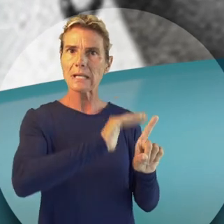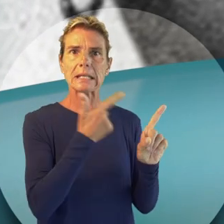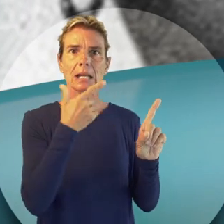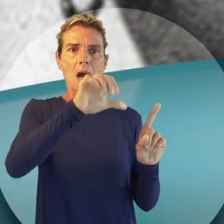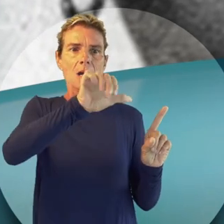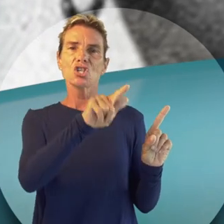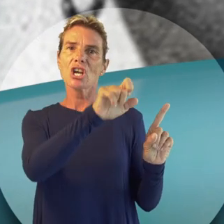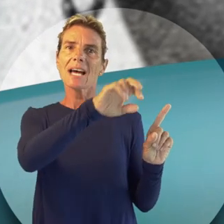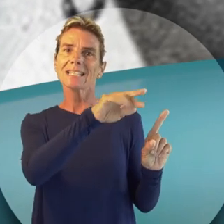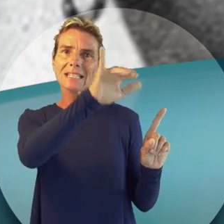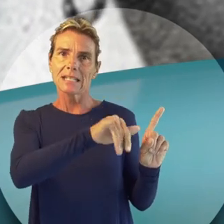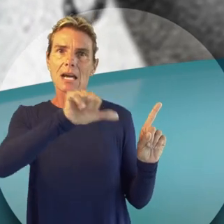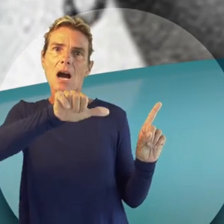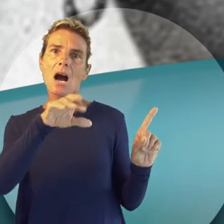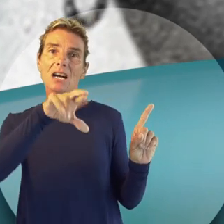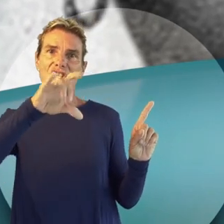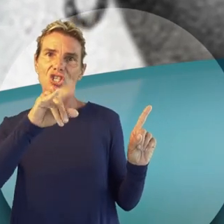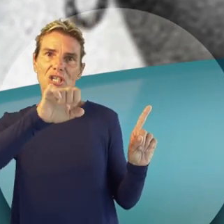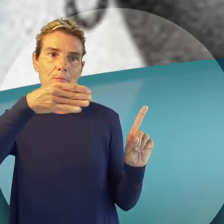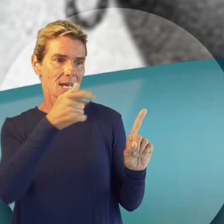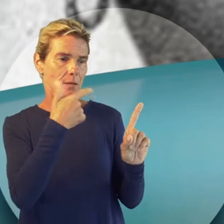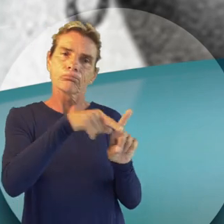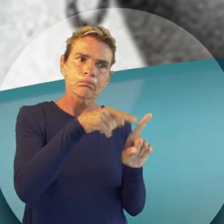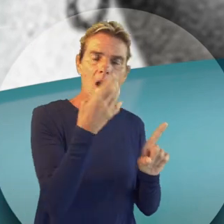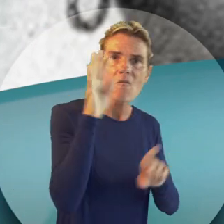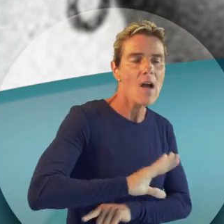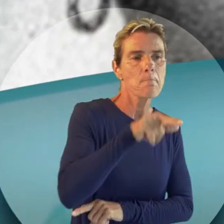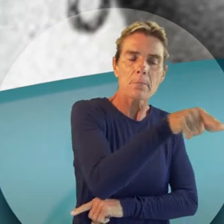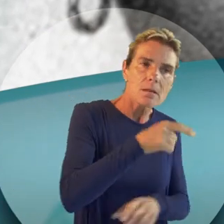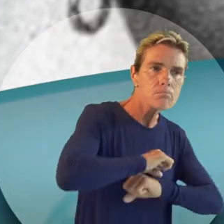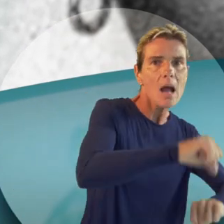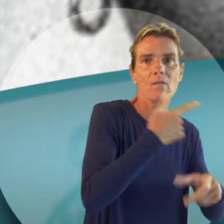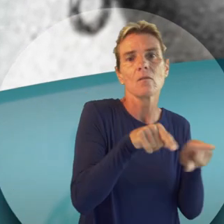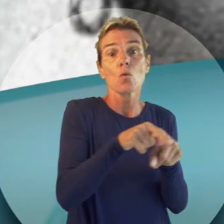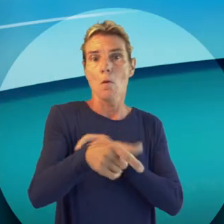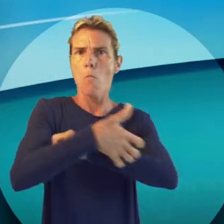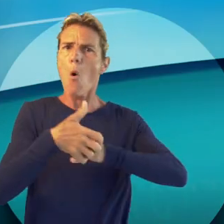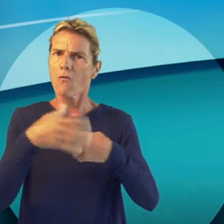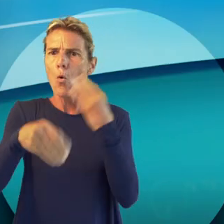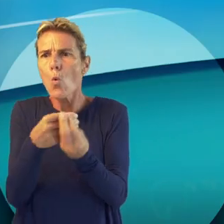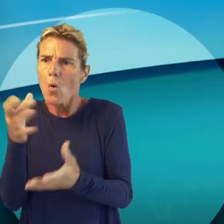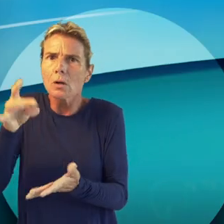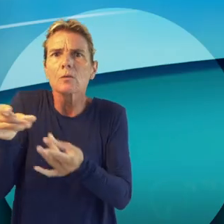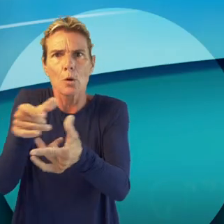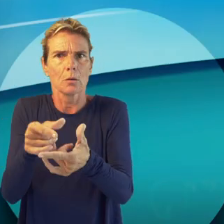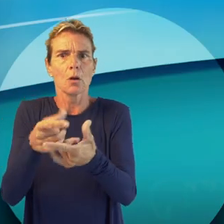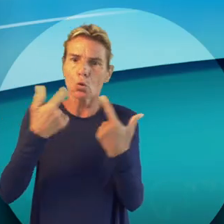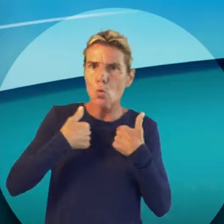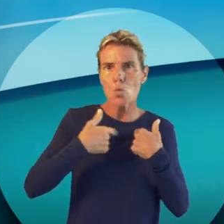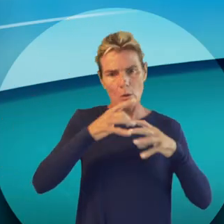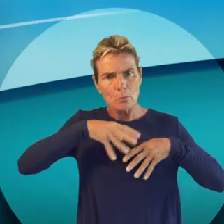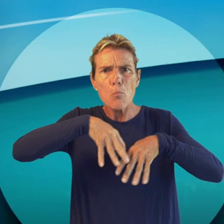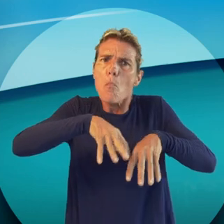Une femme dont l'engagement s'est tournée vers les femmes, les travailleurs pauvres et les plus vulnérables. Nous, c'est un peuple qui qu